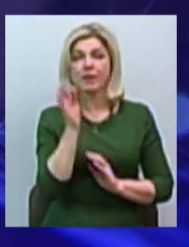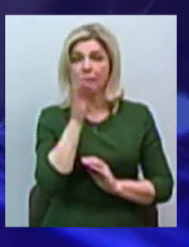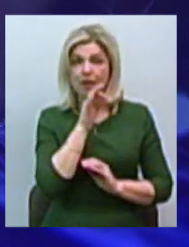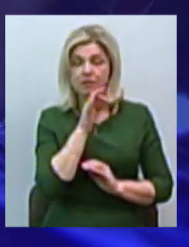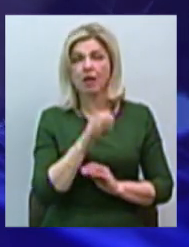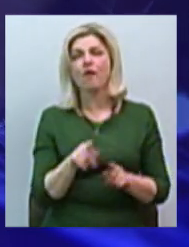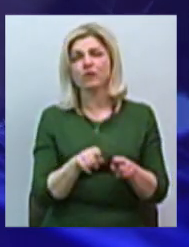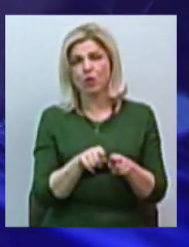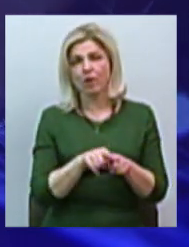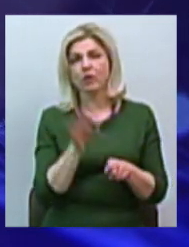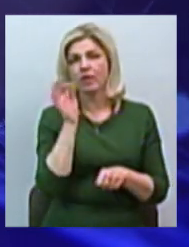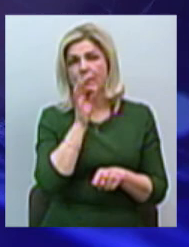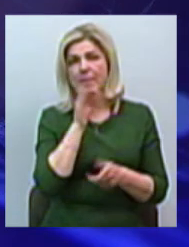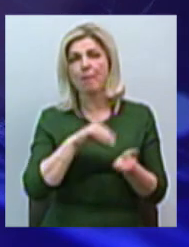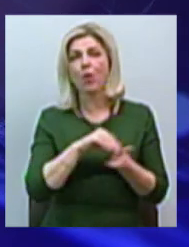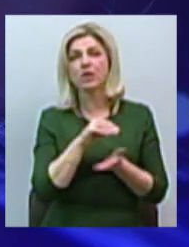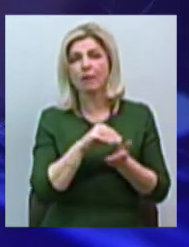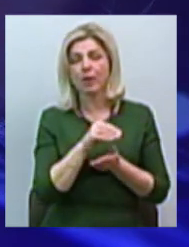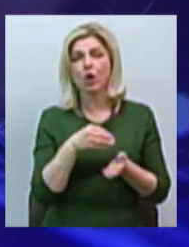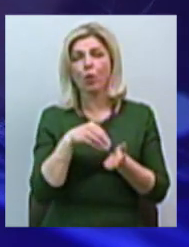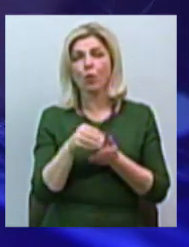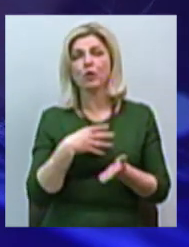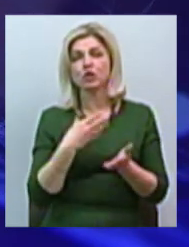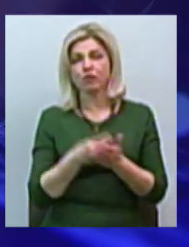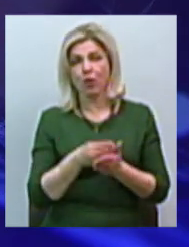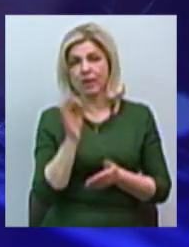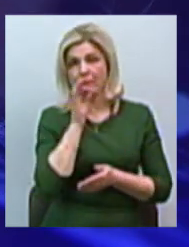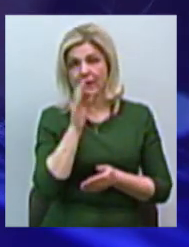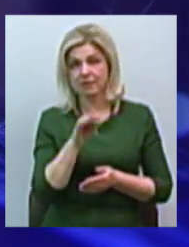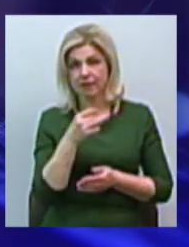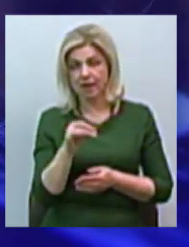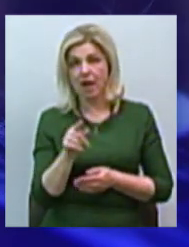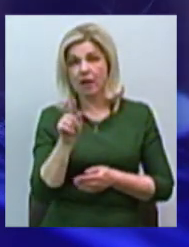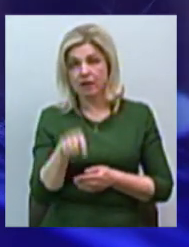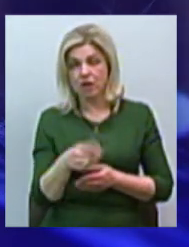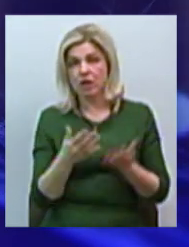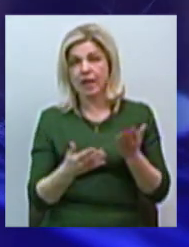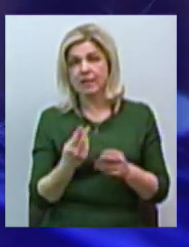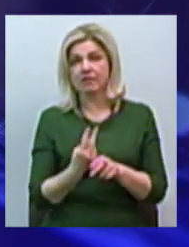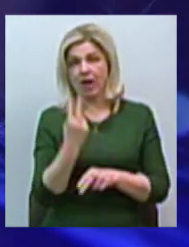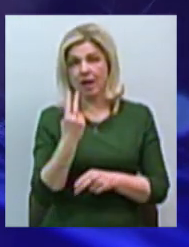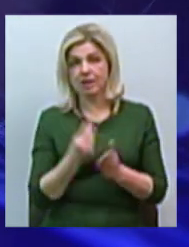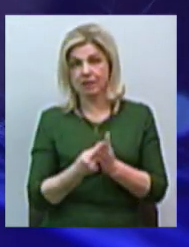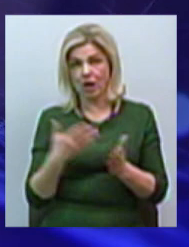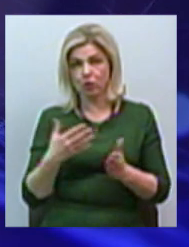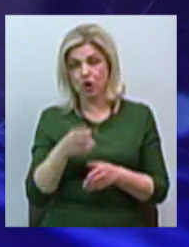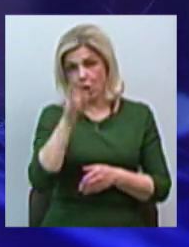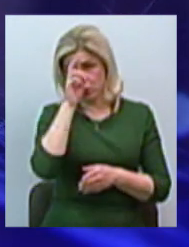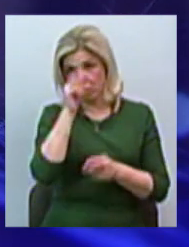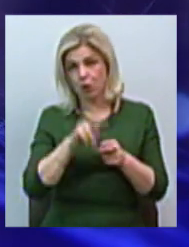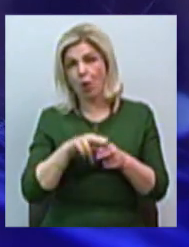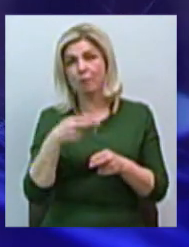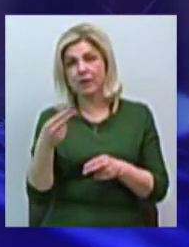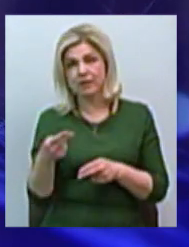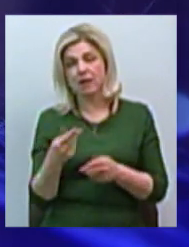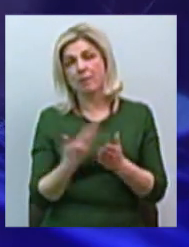Якщо хочеш купити нові немецкий потребитель, купить свой немецкий, тому, що навіть якщо в два рази дороже, господарство йому компенсує 70